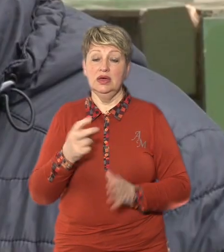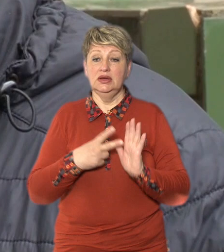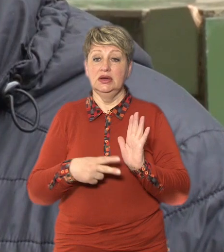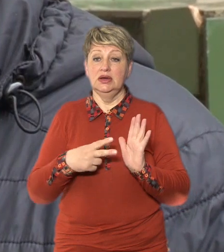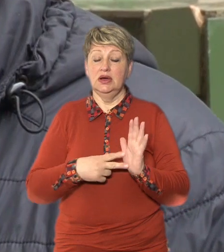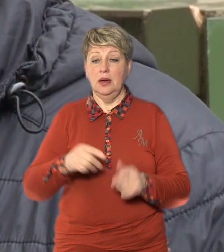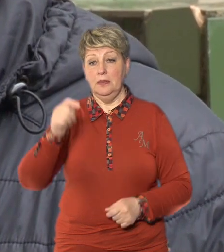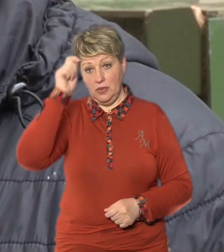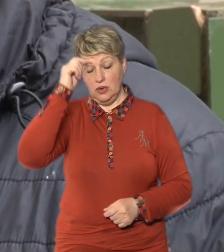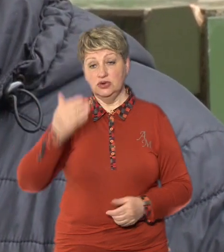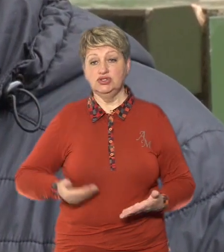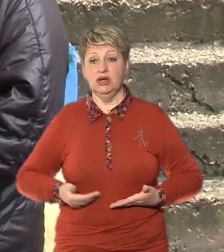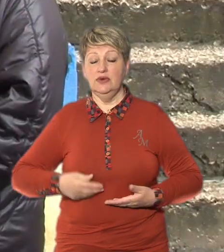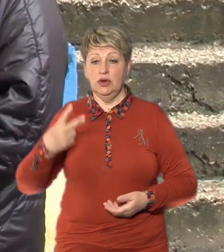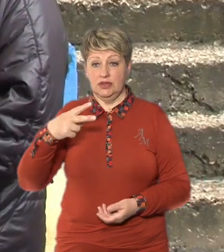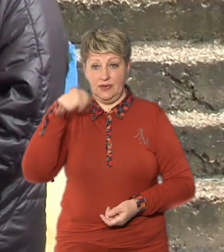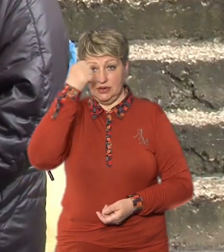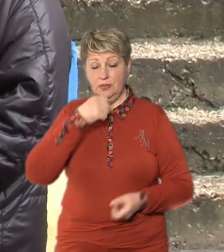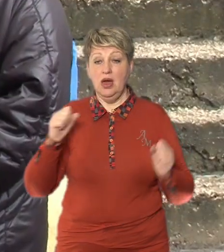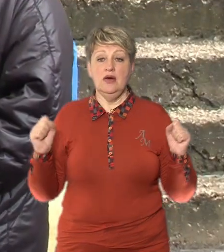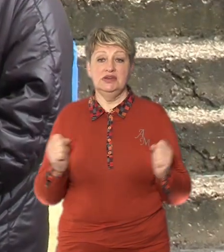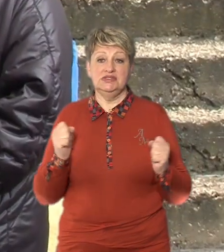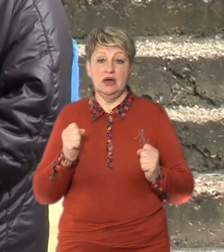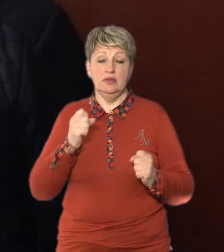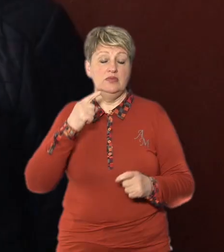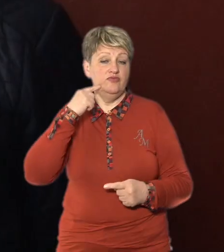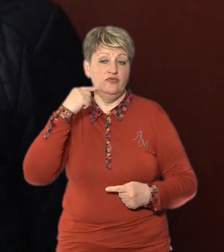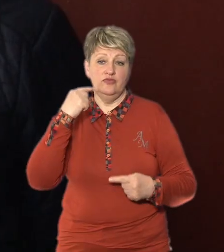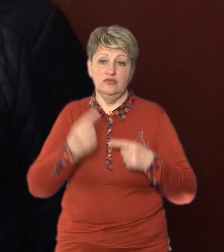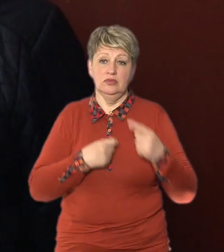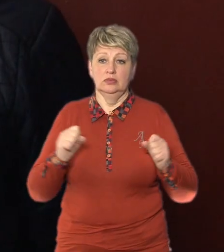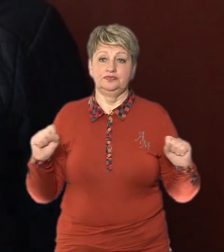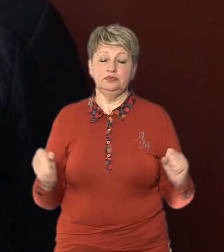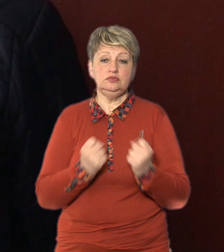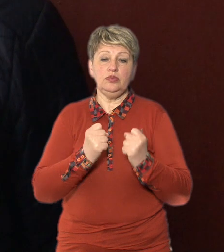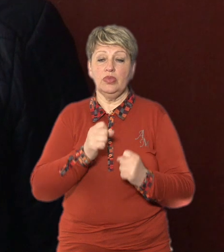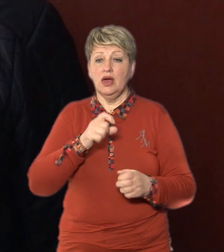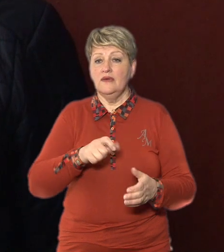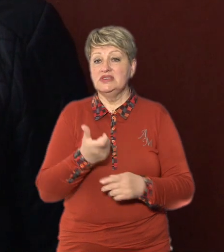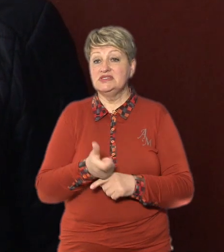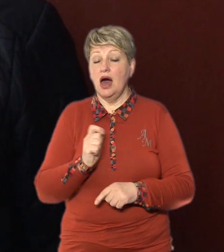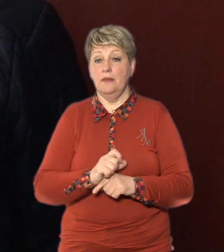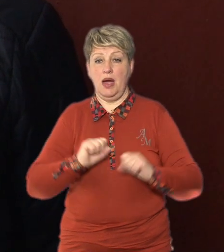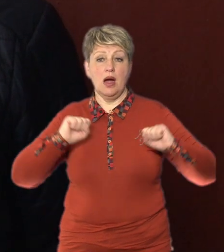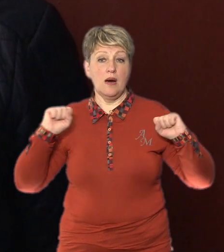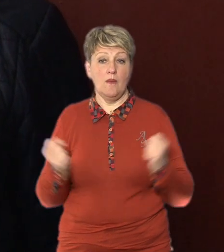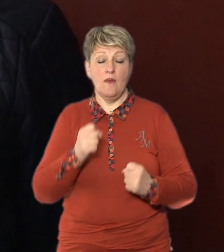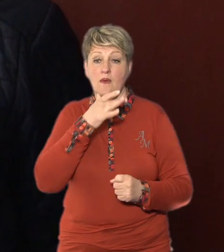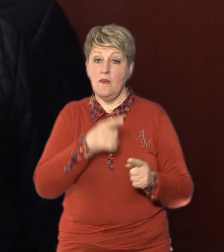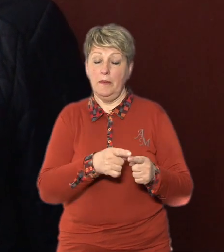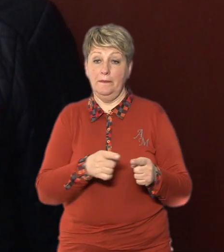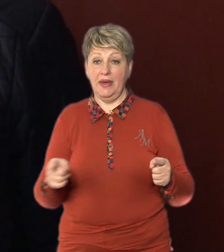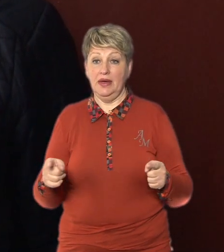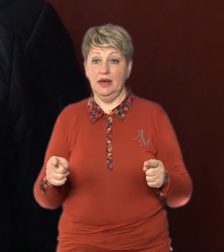Микола живе понад 20 років Каже, в зимку завжди мерзне Самий холодний період, ну, в зимку, ну, який самий холодний період